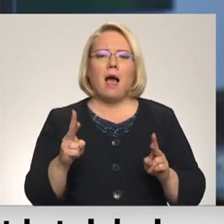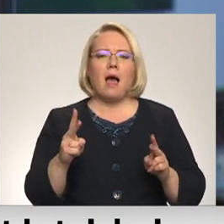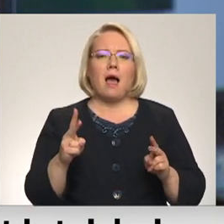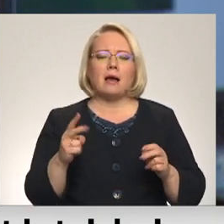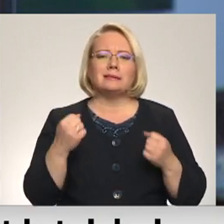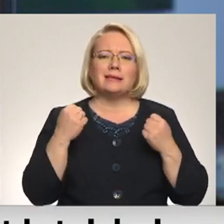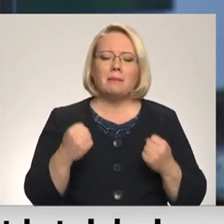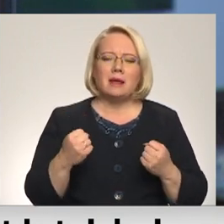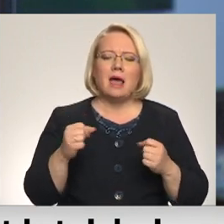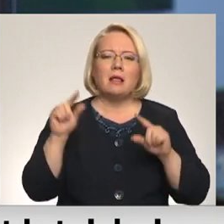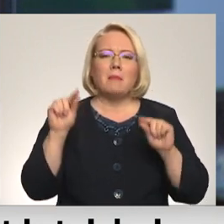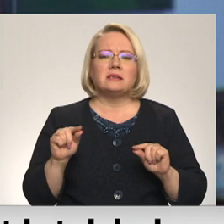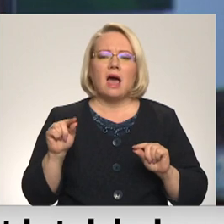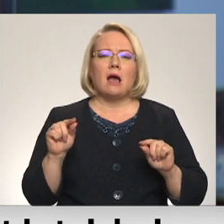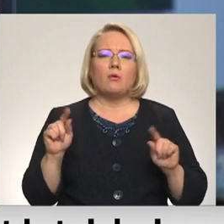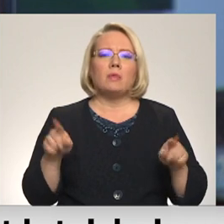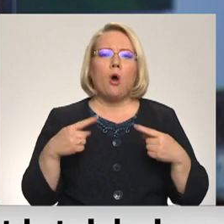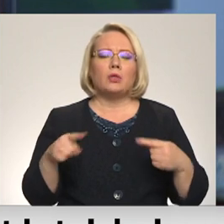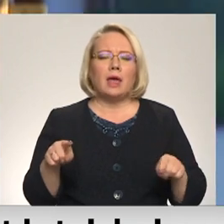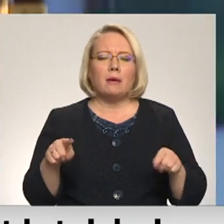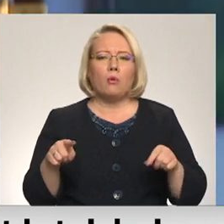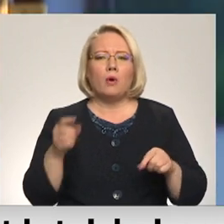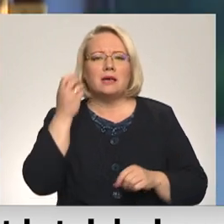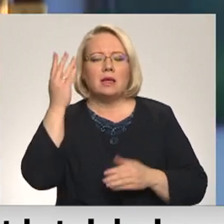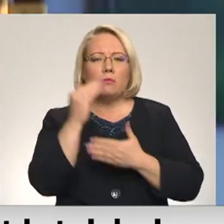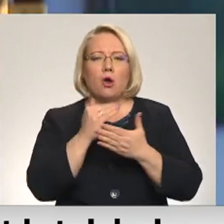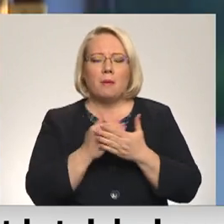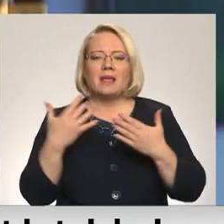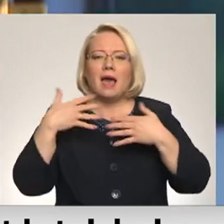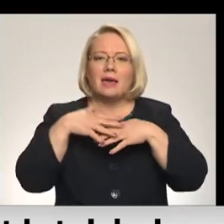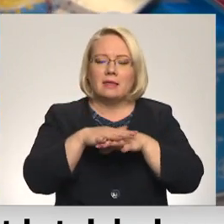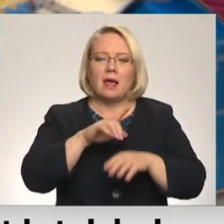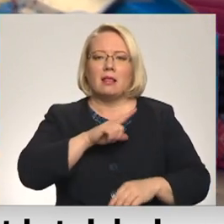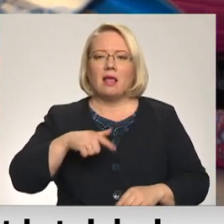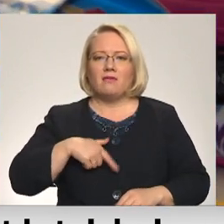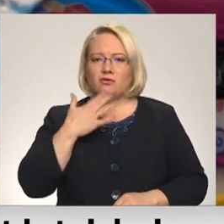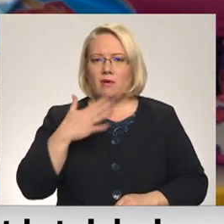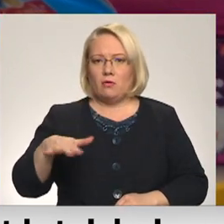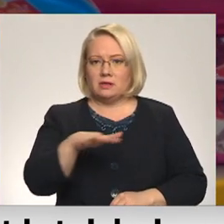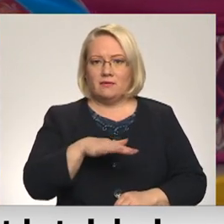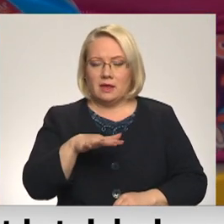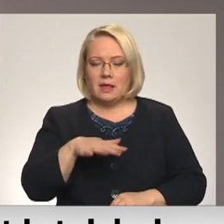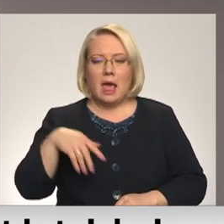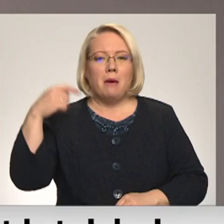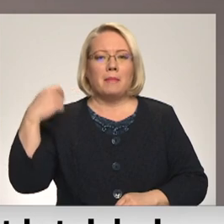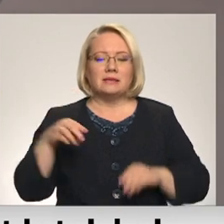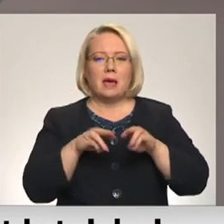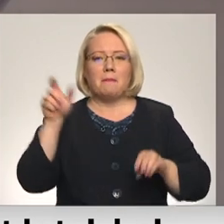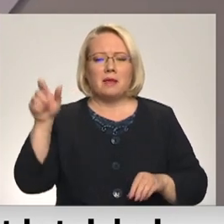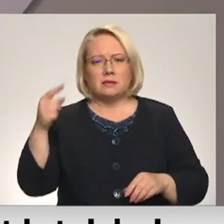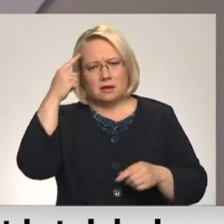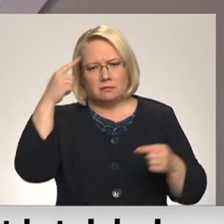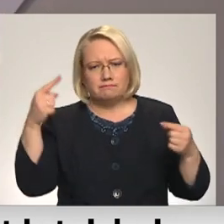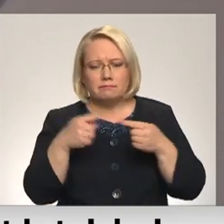tautību izglītības programmas, bet kā integrēt latviskajā vidē. Prezidents ar ministriju viens prāts, ka tuvā